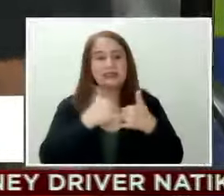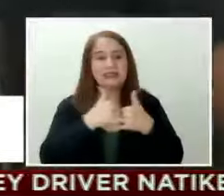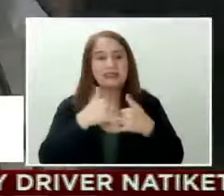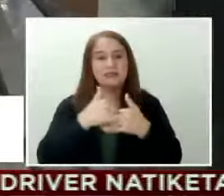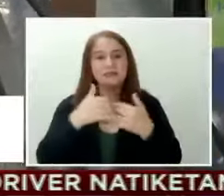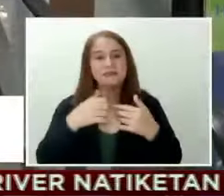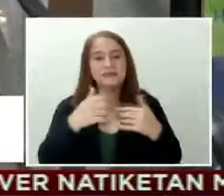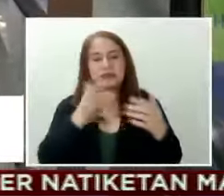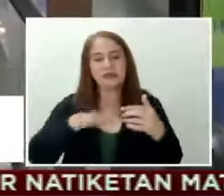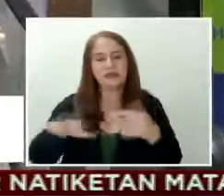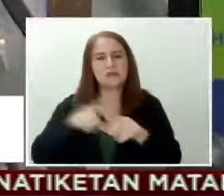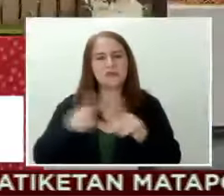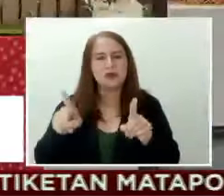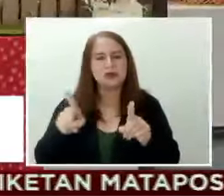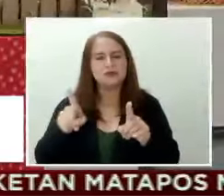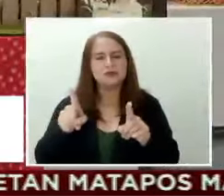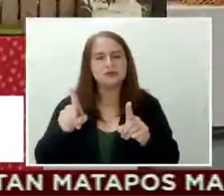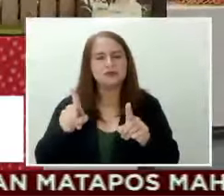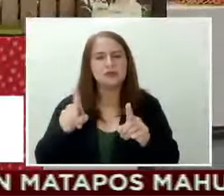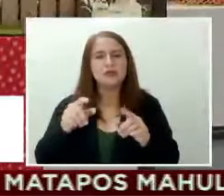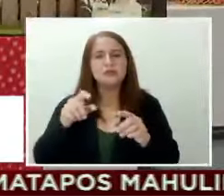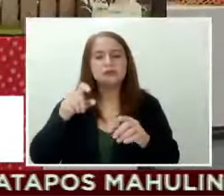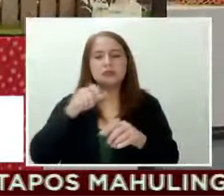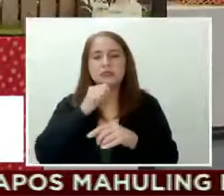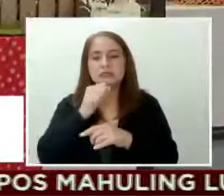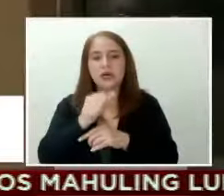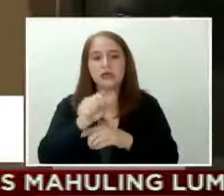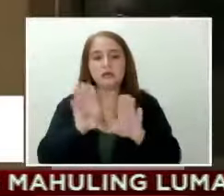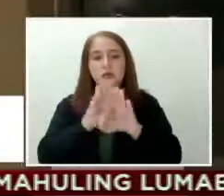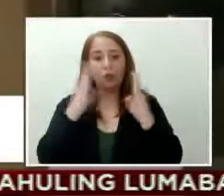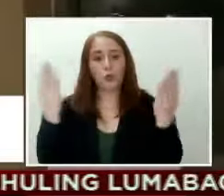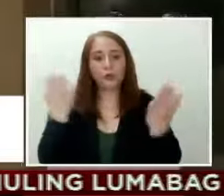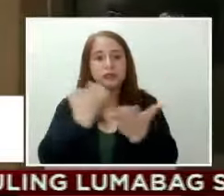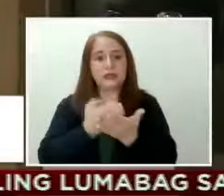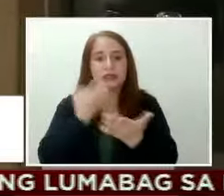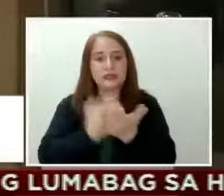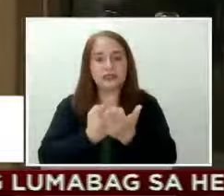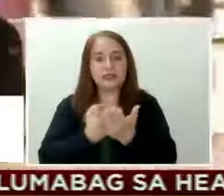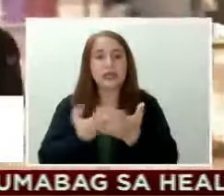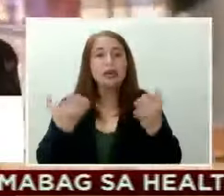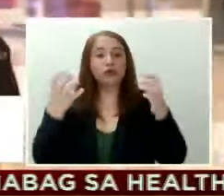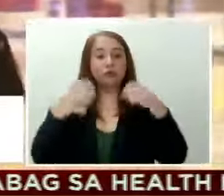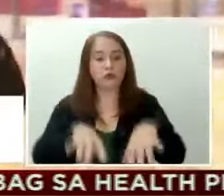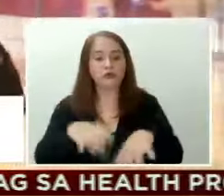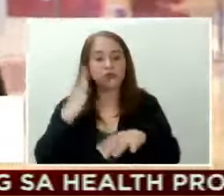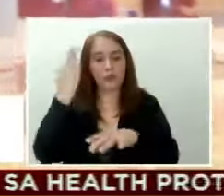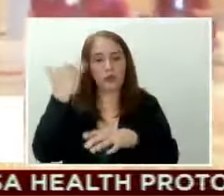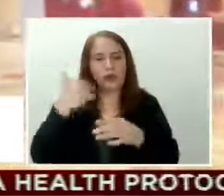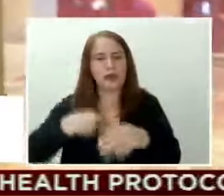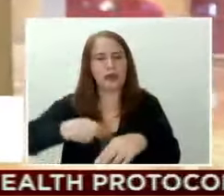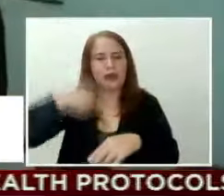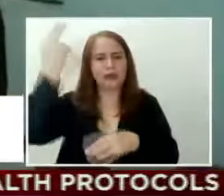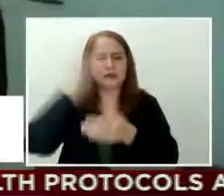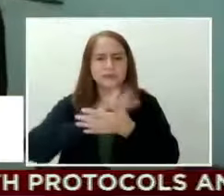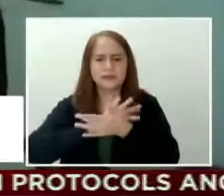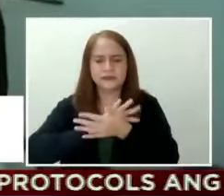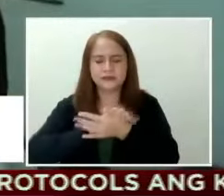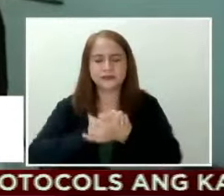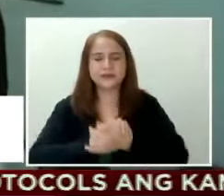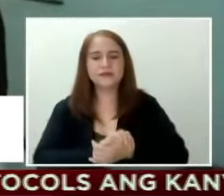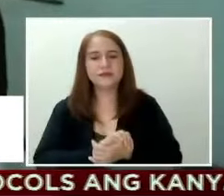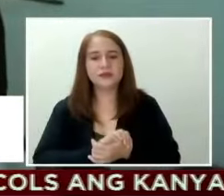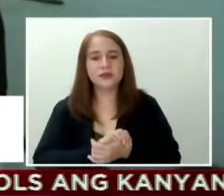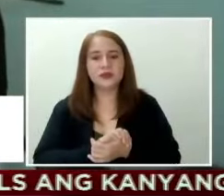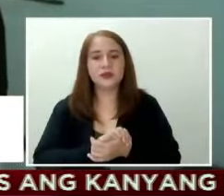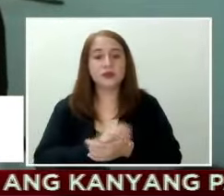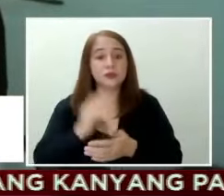nanindigan siyang hindi ang pagbubukas na ekonomiya ang dahilan ng pagsipa ng COVID cases. Ipisa pa to